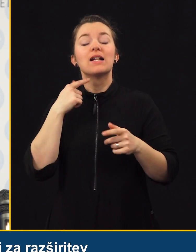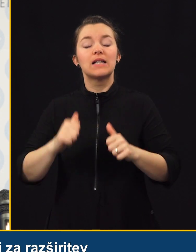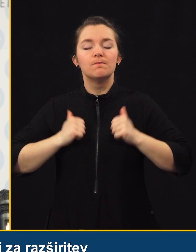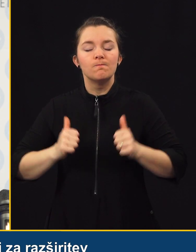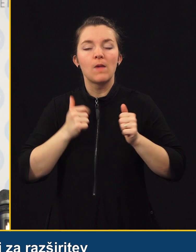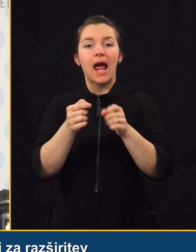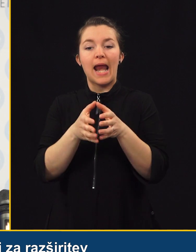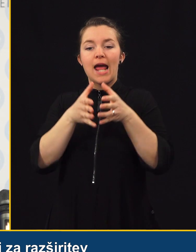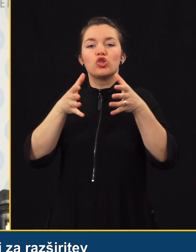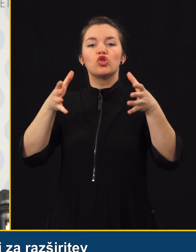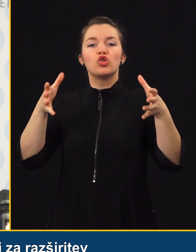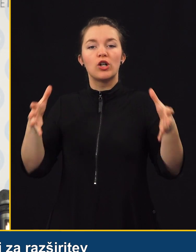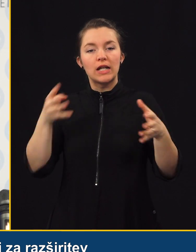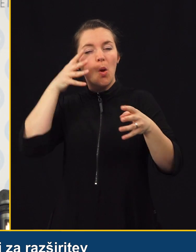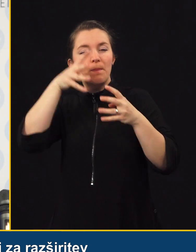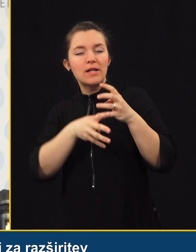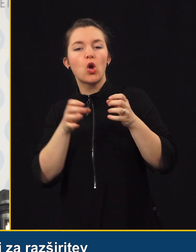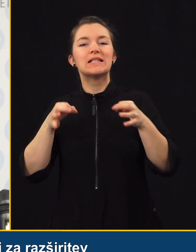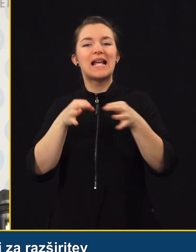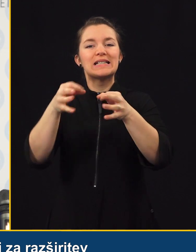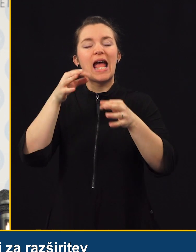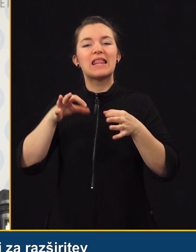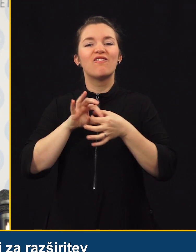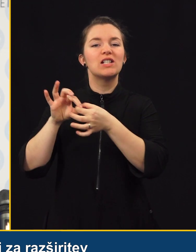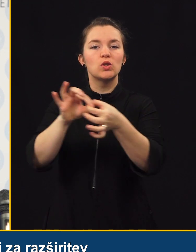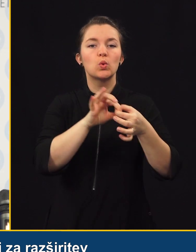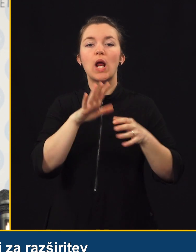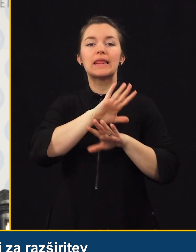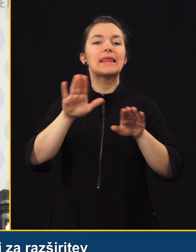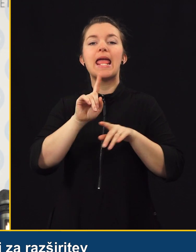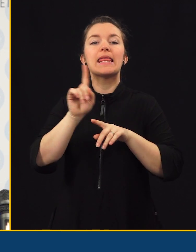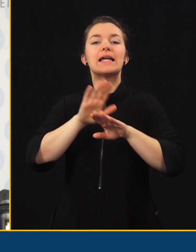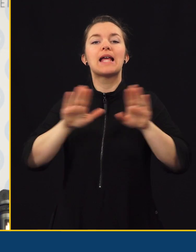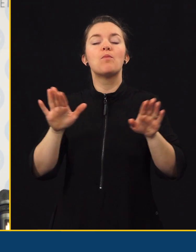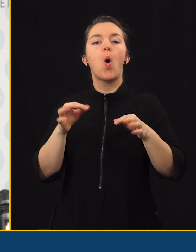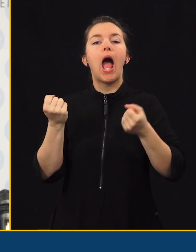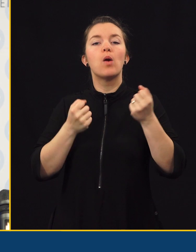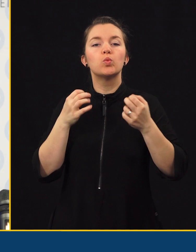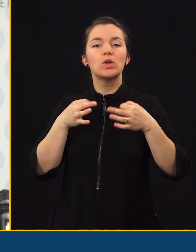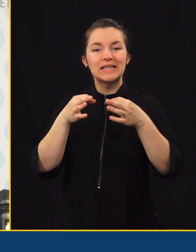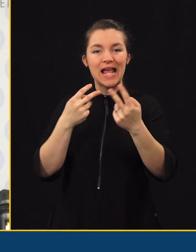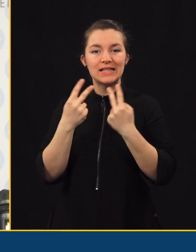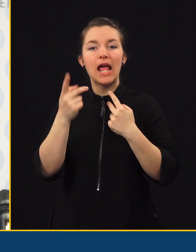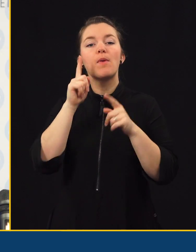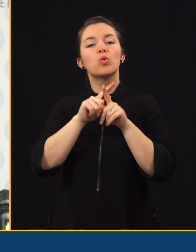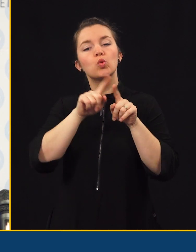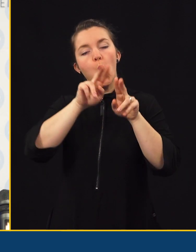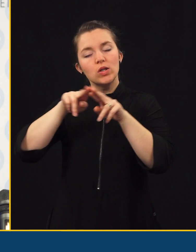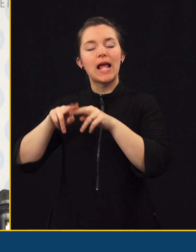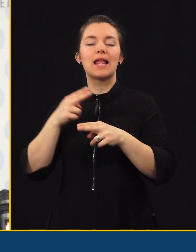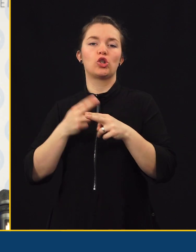agencija zauzema tudi za razširitev presoj cestne infrastrukture, ne samo na avtocestah, ampak tudi na ostale državne ceste.